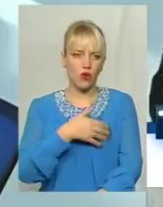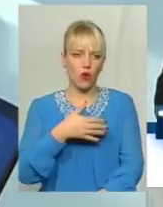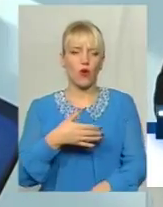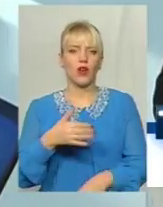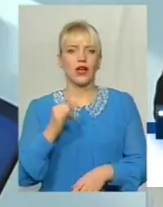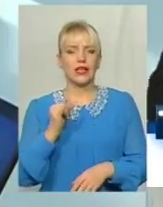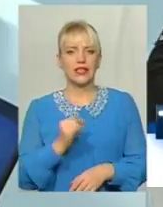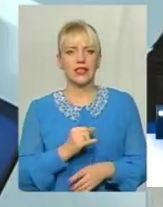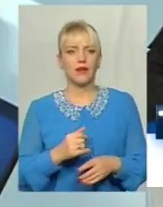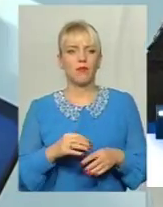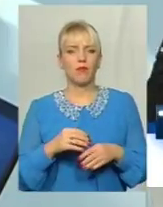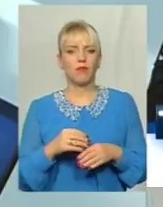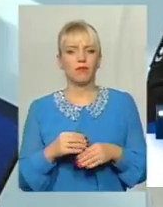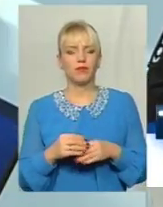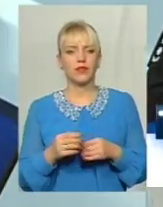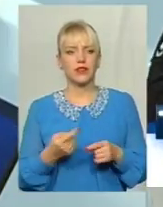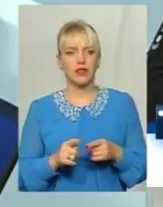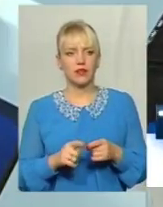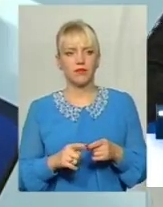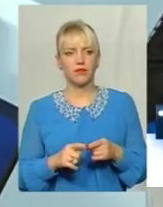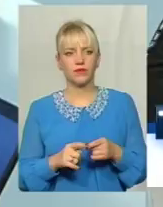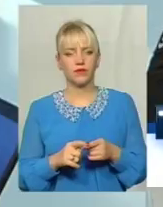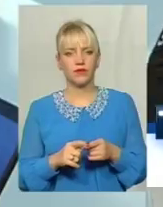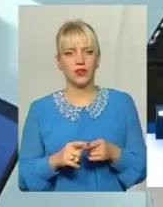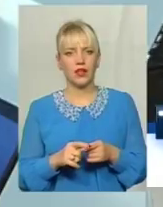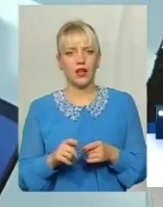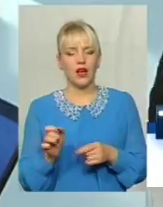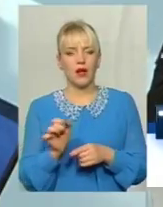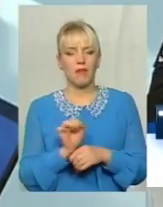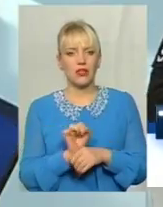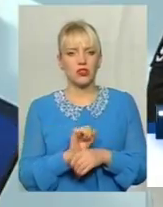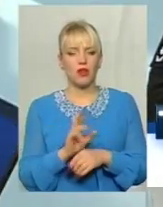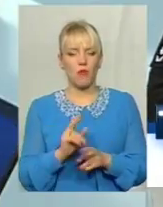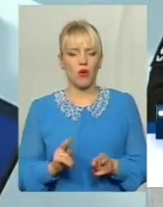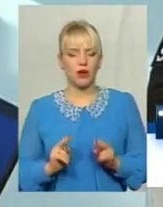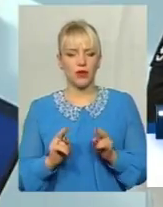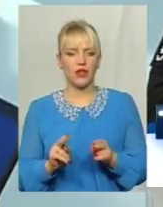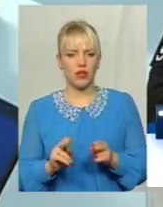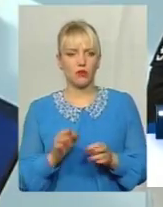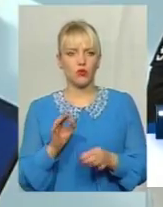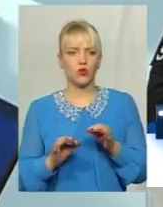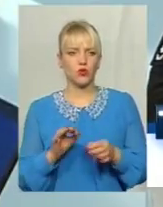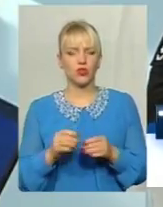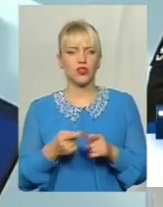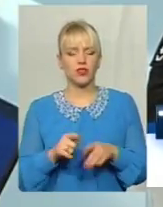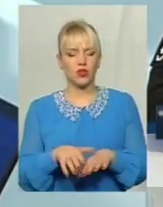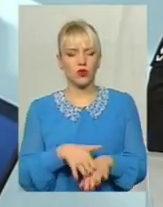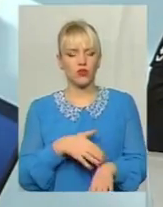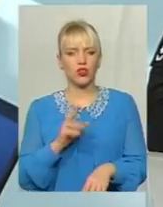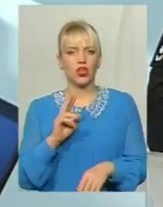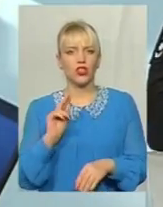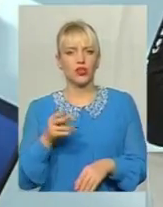дуже повільно все-таки машина по кримінальному судочинству, вона більш повільно закручується і працює, ніж по